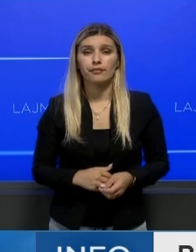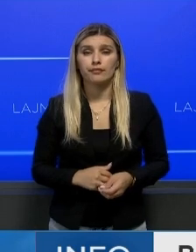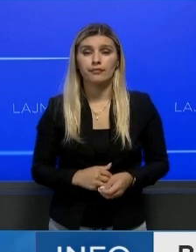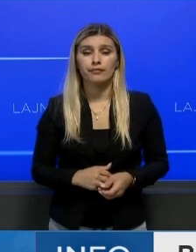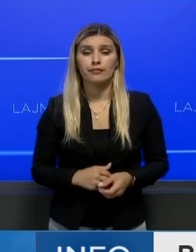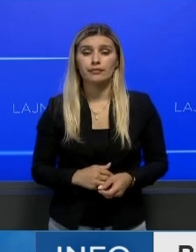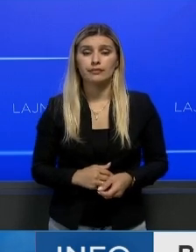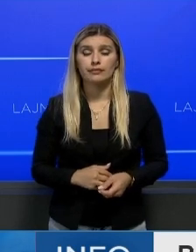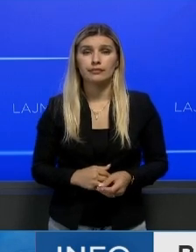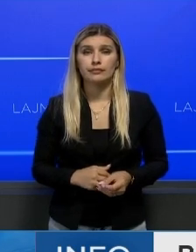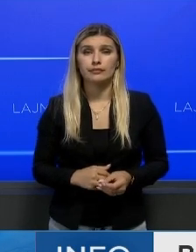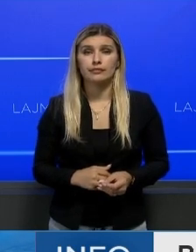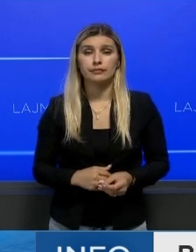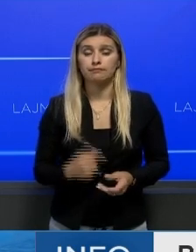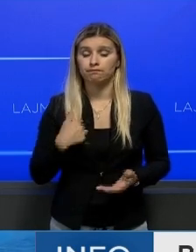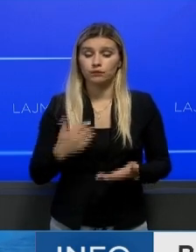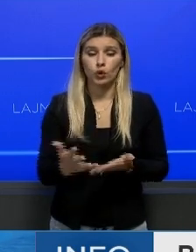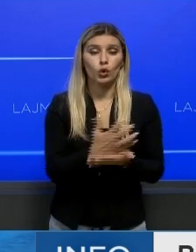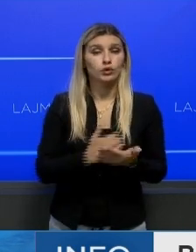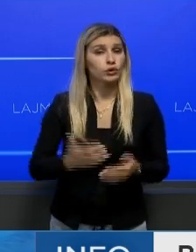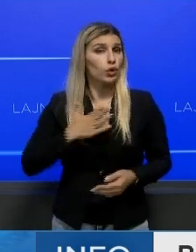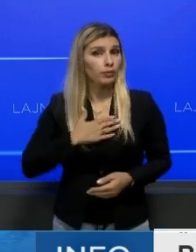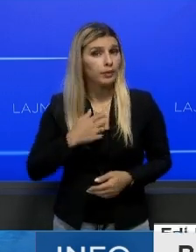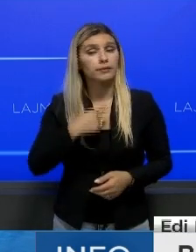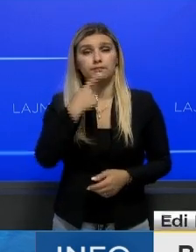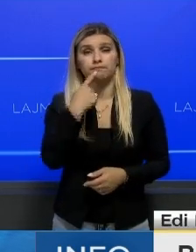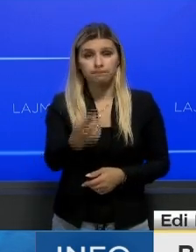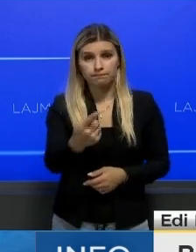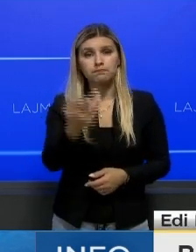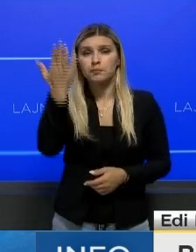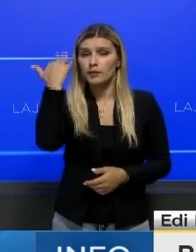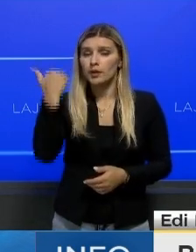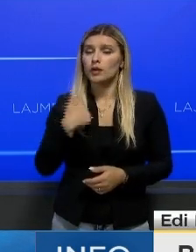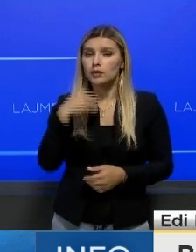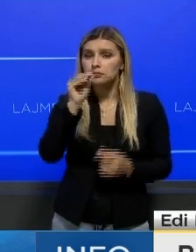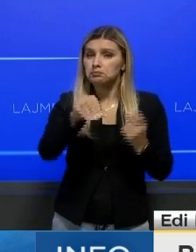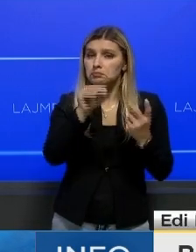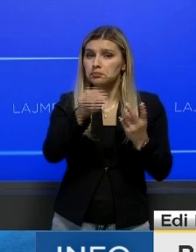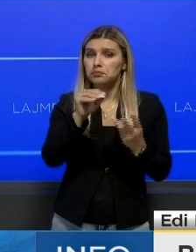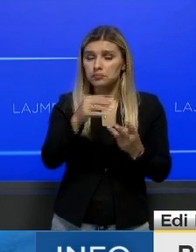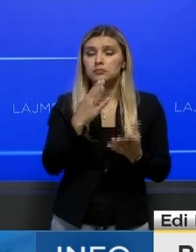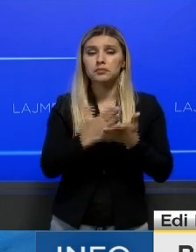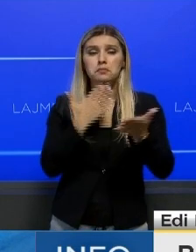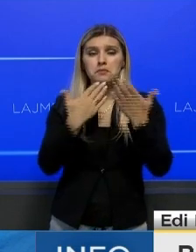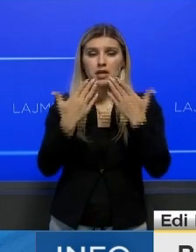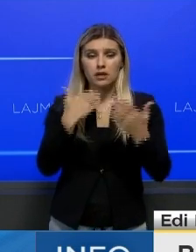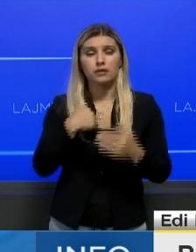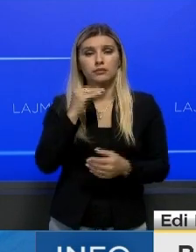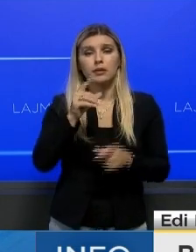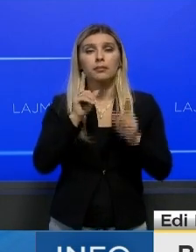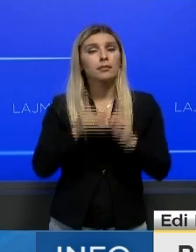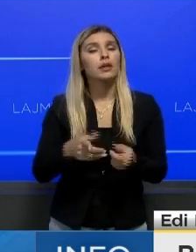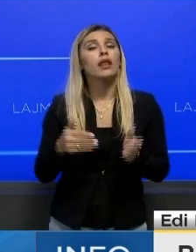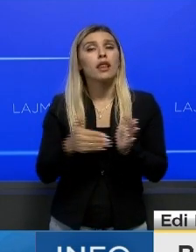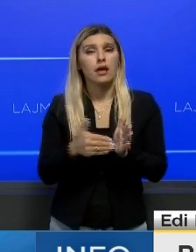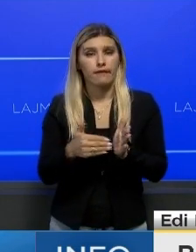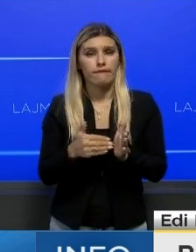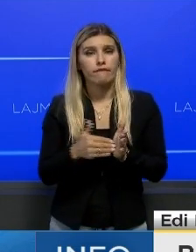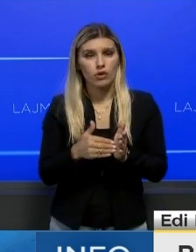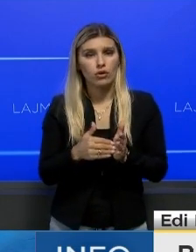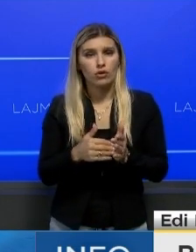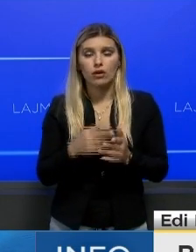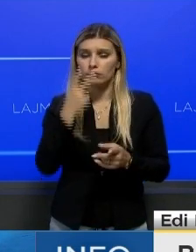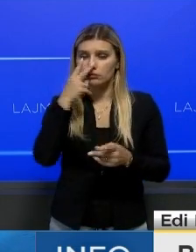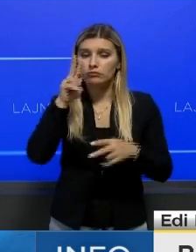Pata e dhe njerë shansin që ju them atë që kam përmendur tashmë në samit, nevojen për të